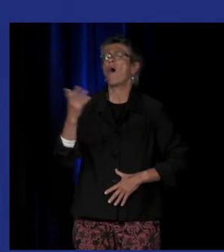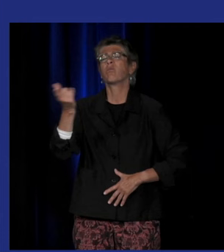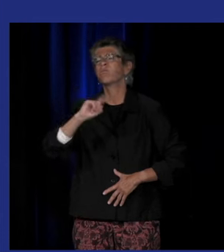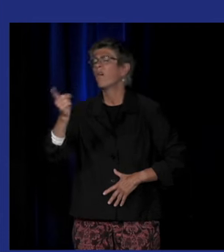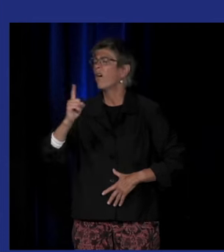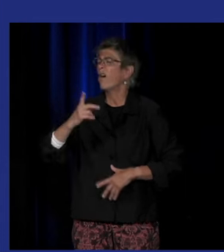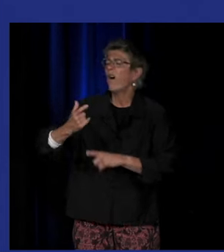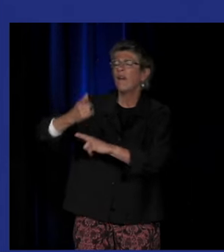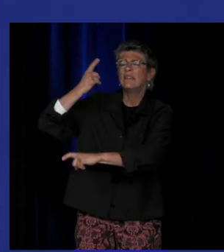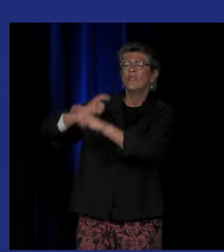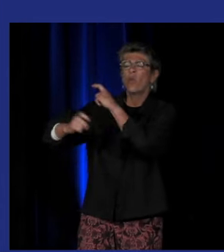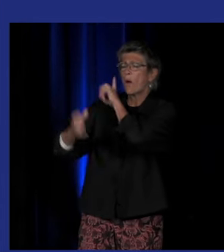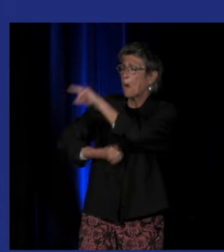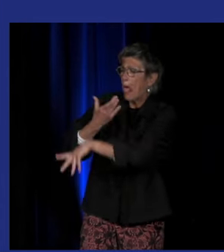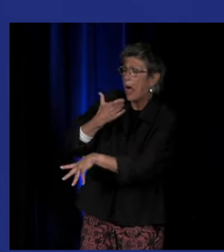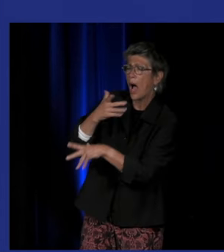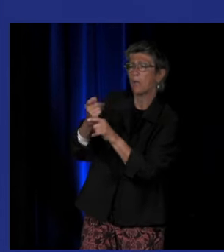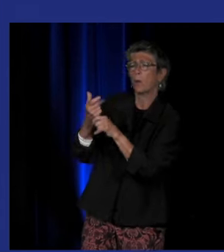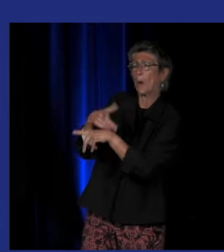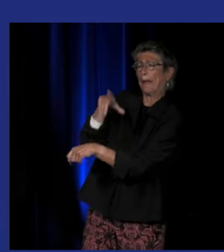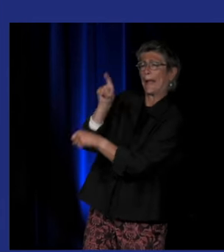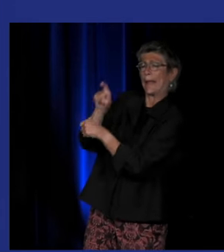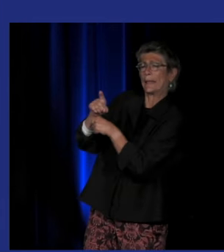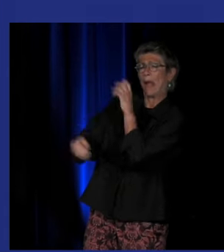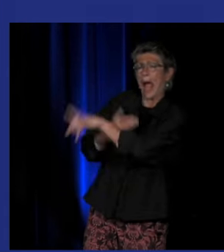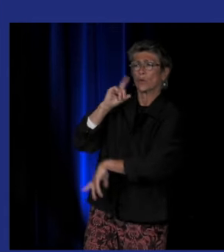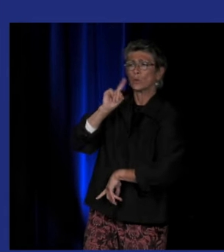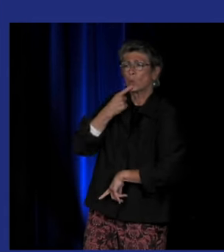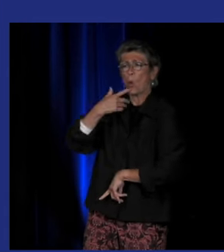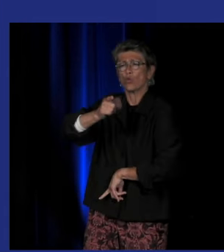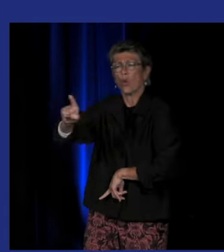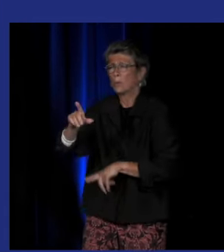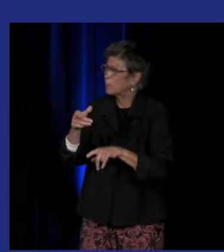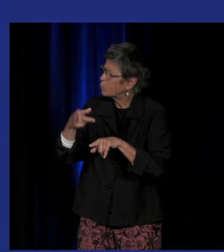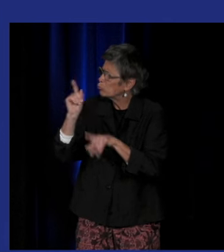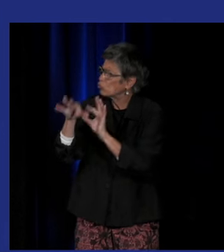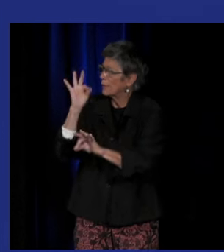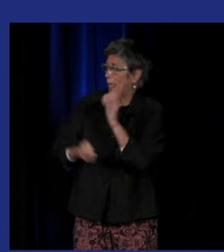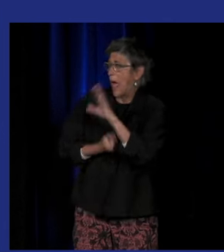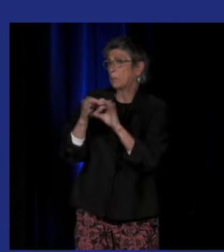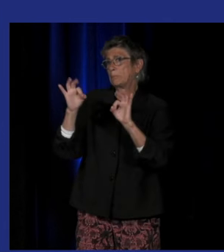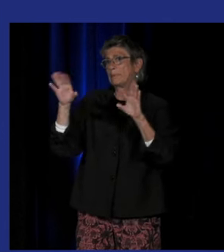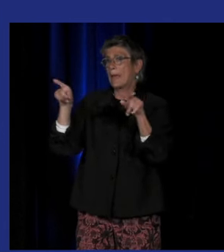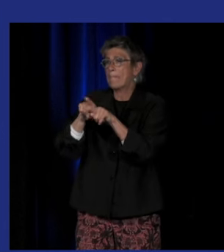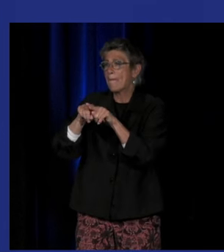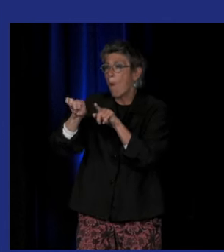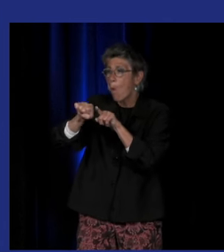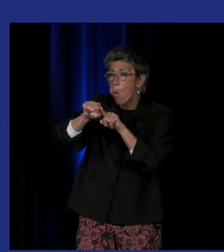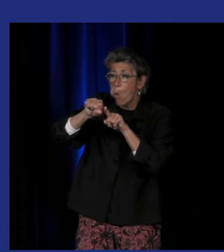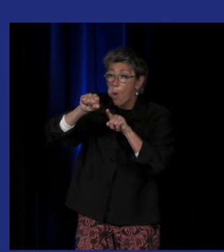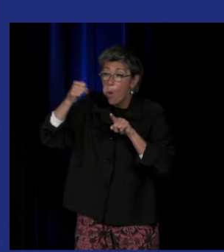histoire de l'art, une critique de l'art sourd, mais plutôt comme une porte d'entrée, en fait, pour parler des expériences